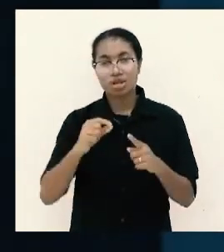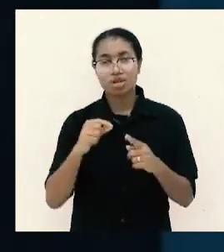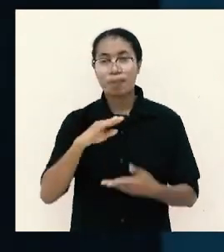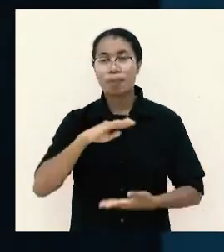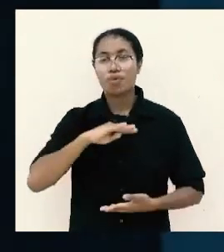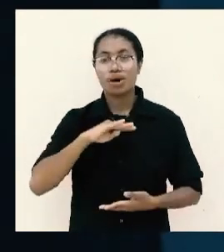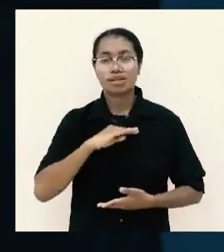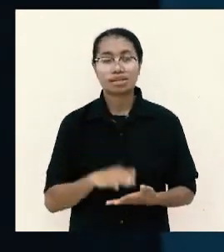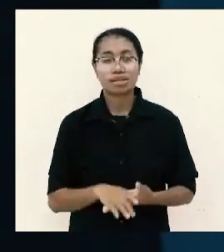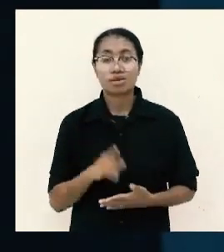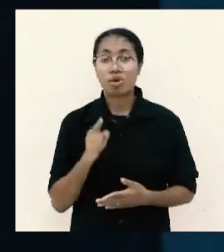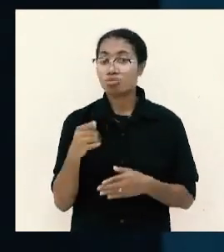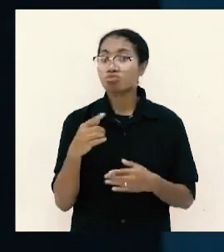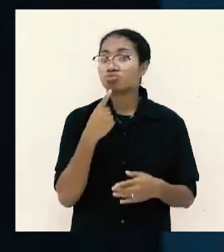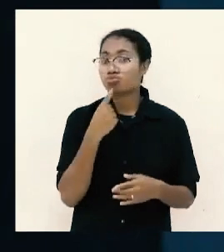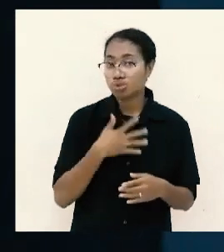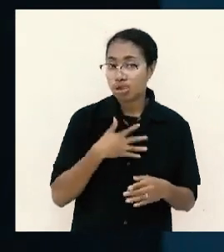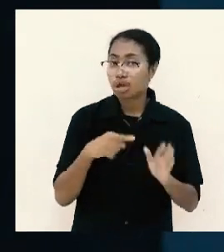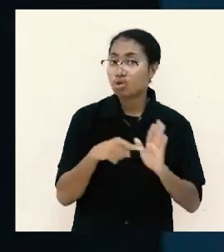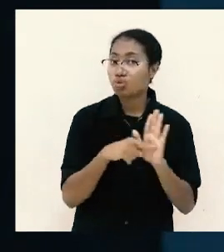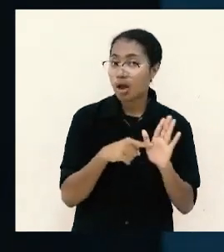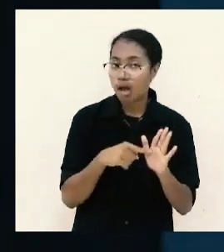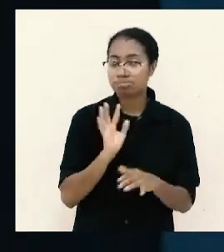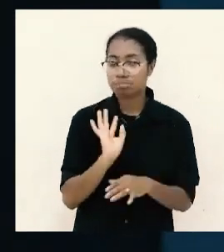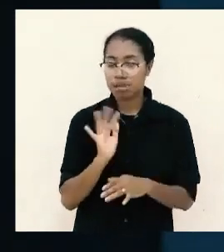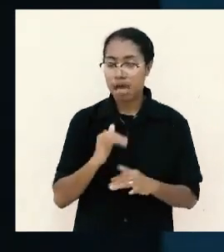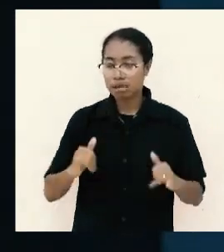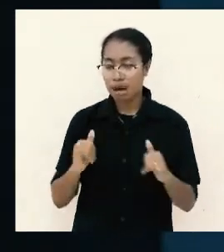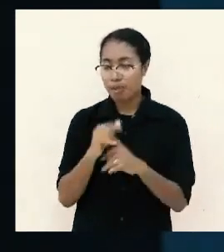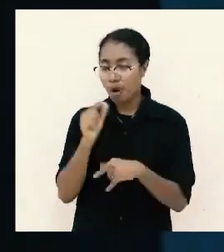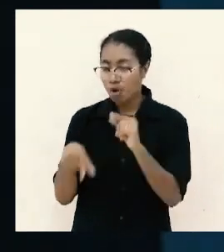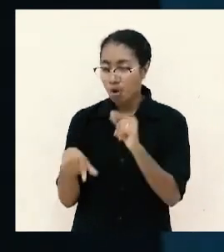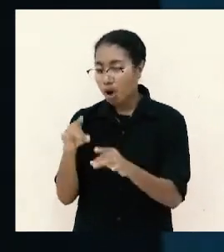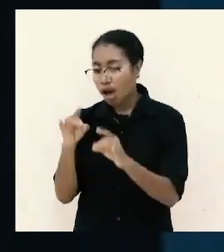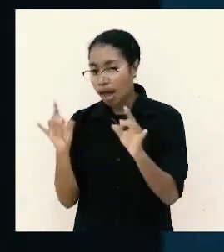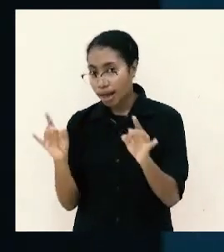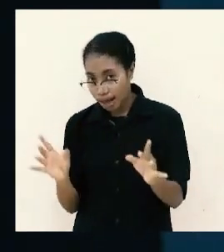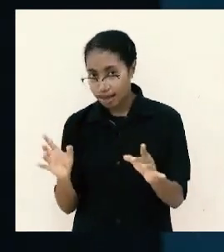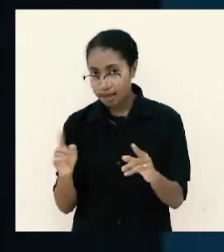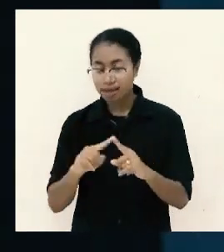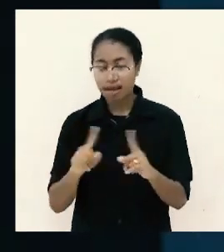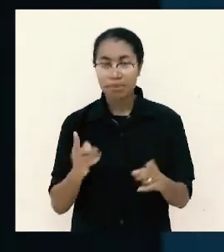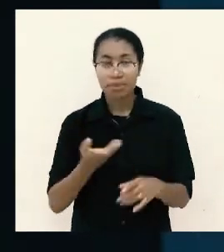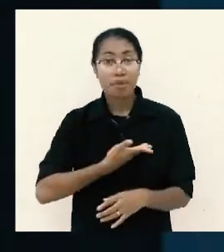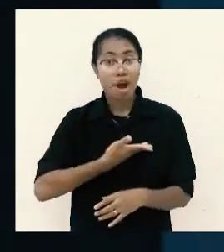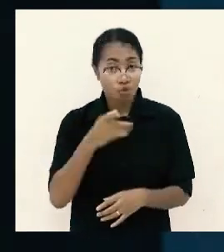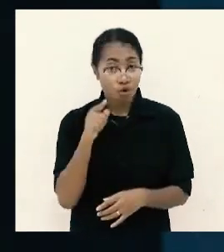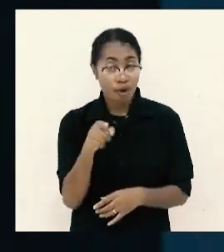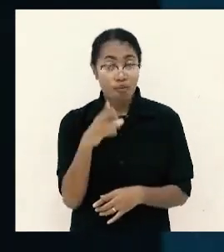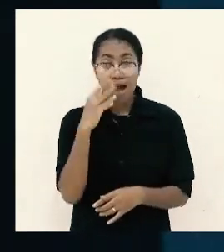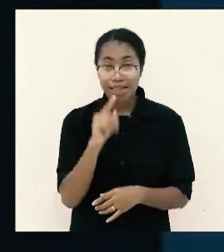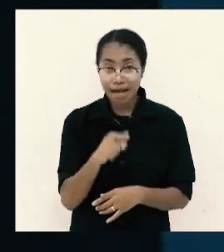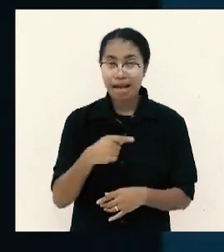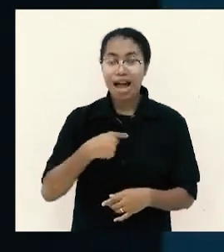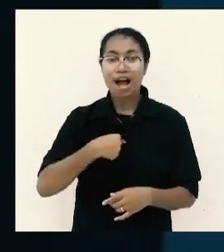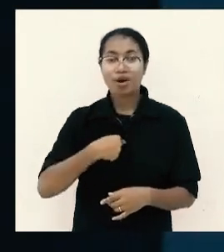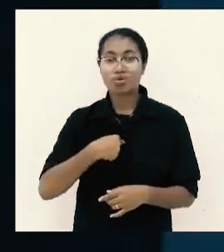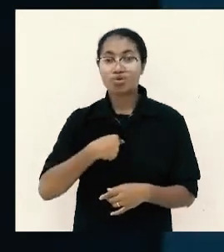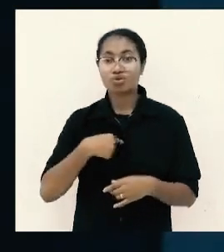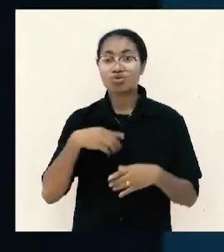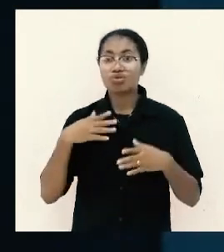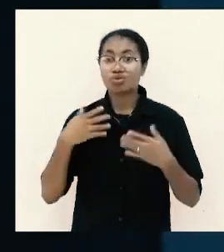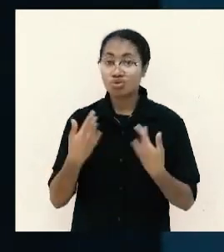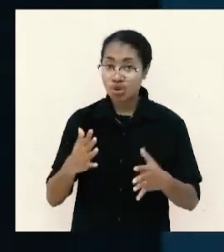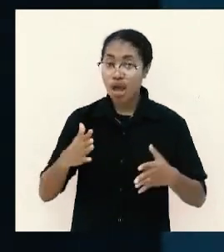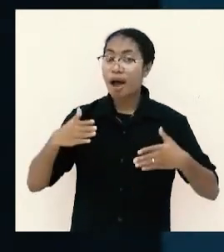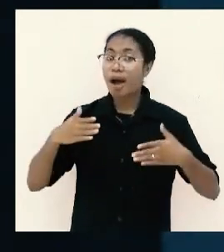sejumlah kekurangan tidak seperti orang lain tapi maukah katakan aku telah puas